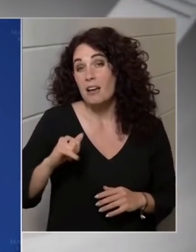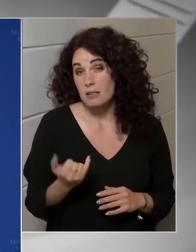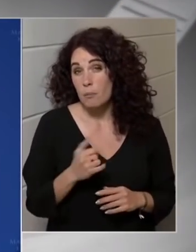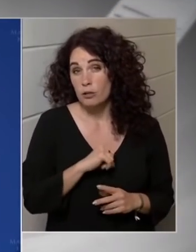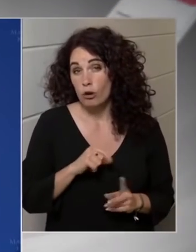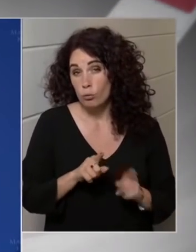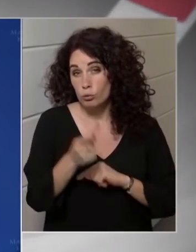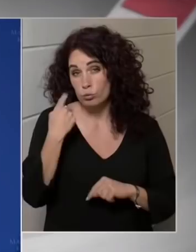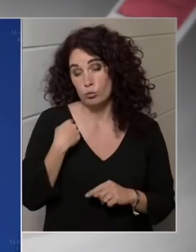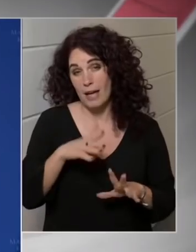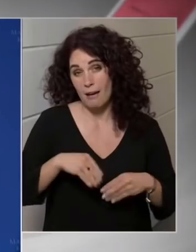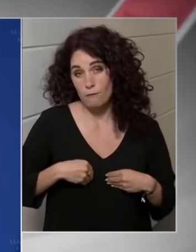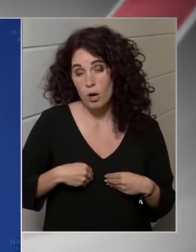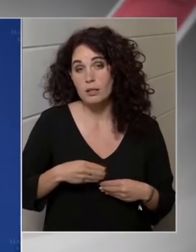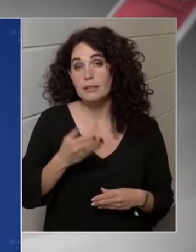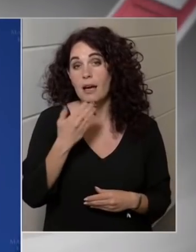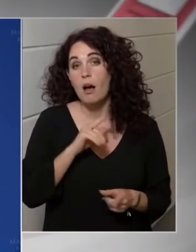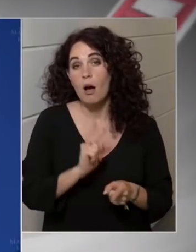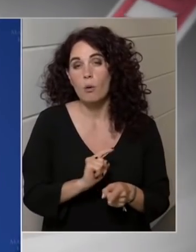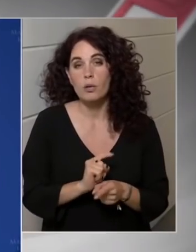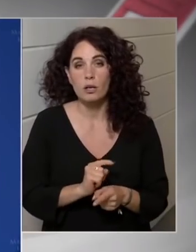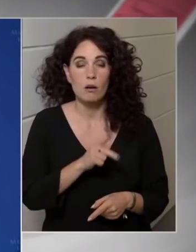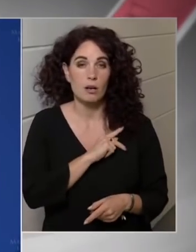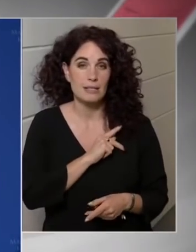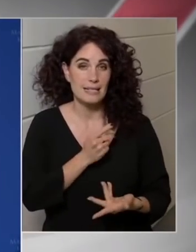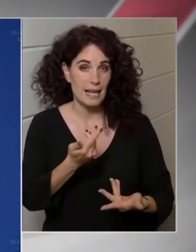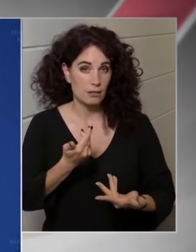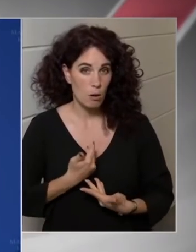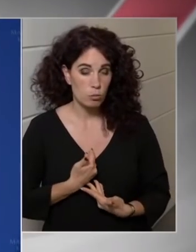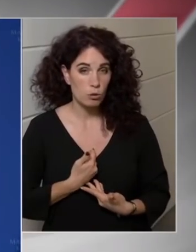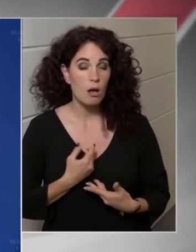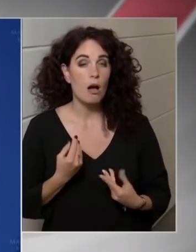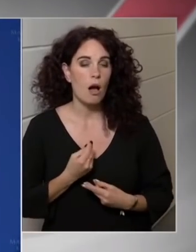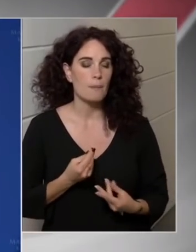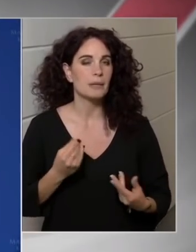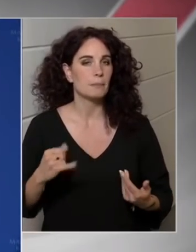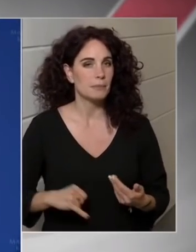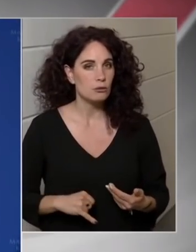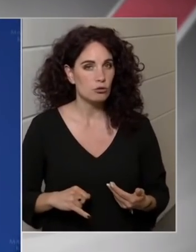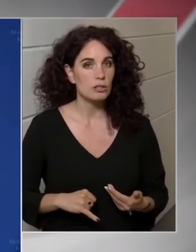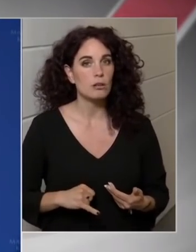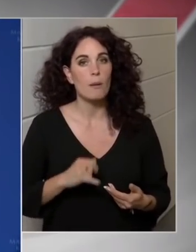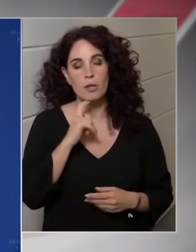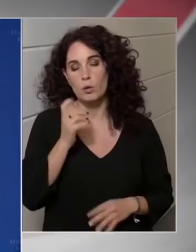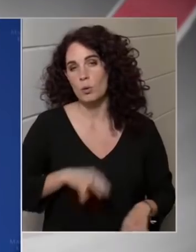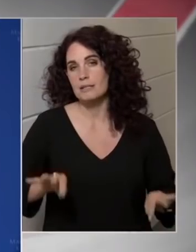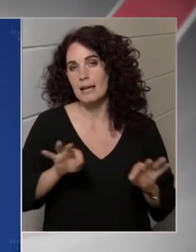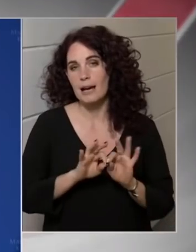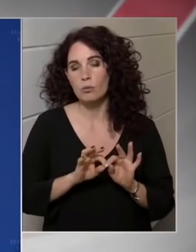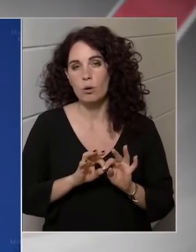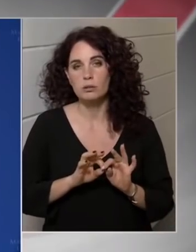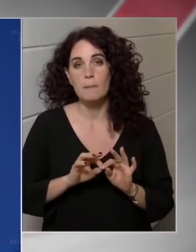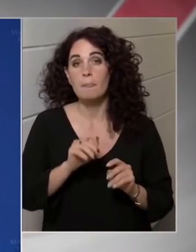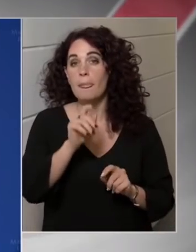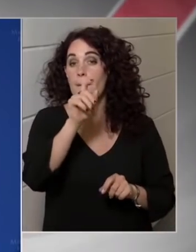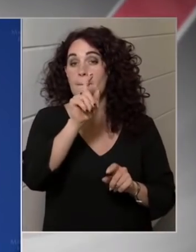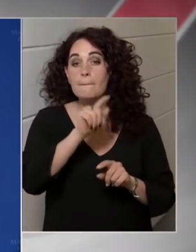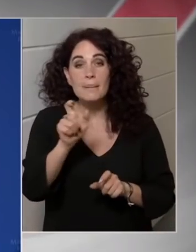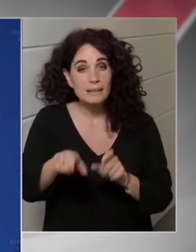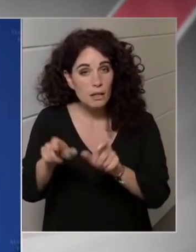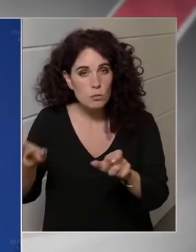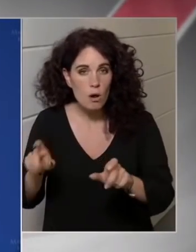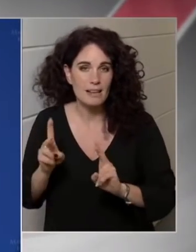tudjuk elfogadni, hogyha olyan garanciákat kapunk, amelyek azt biztosítják, hogy Magyarországon mindazok megvédhetőek,